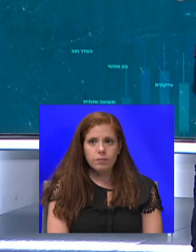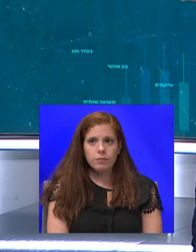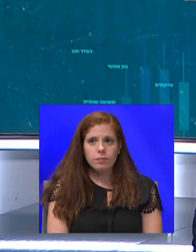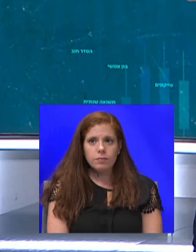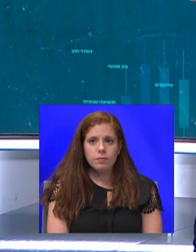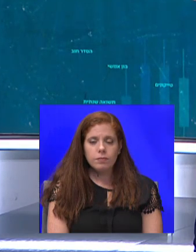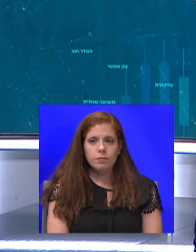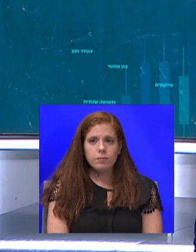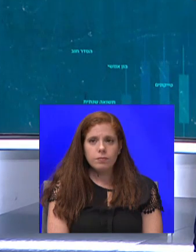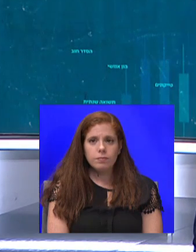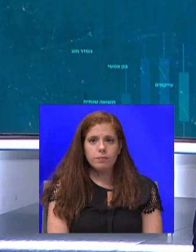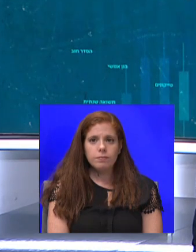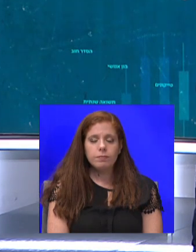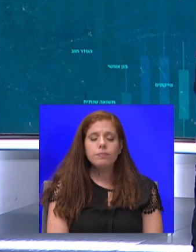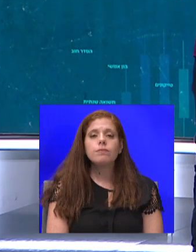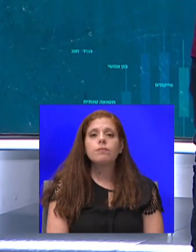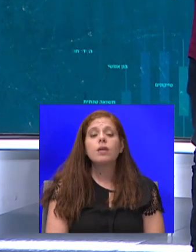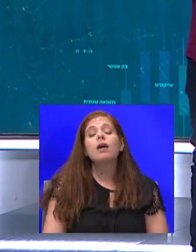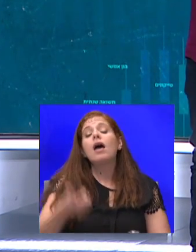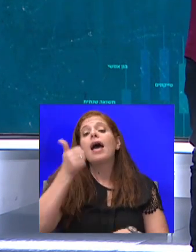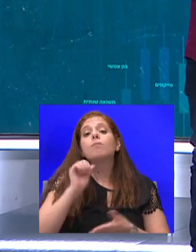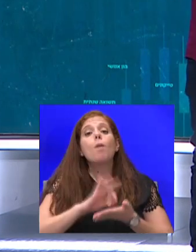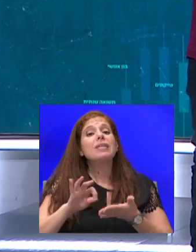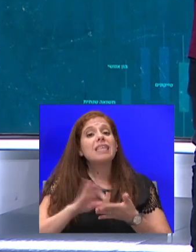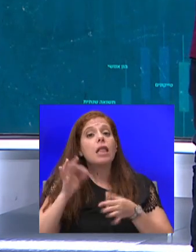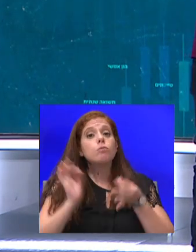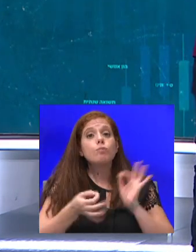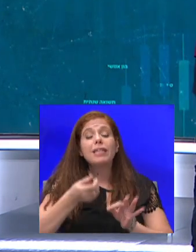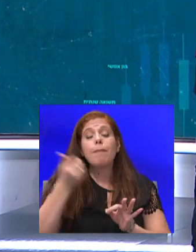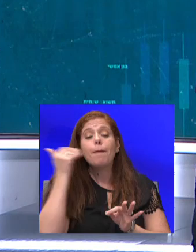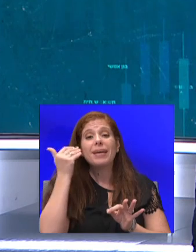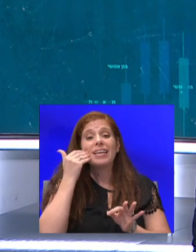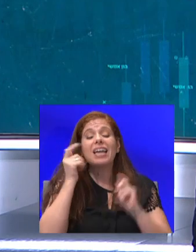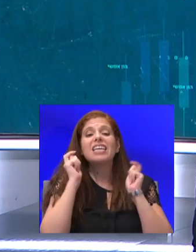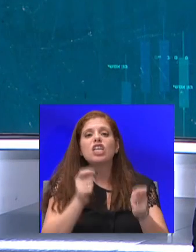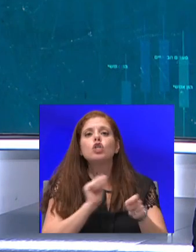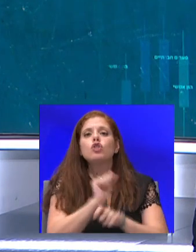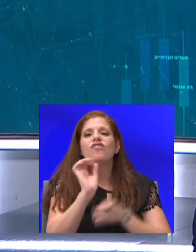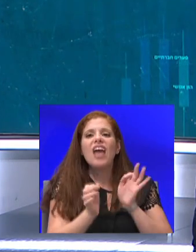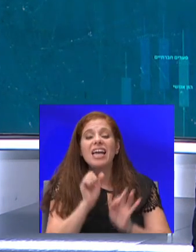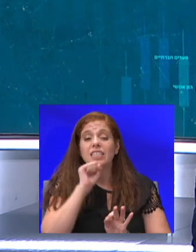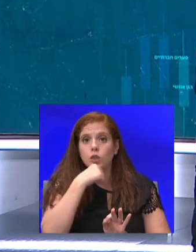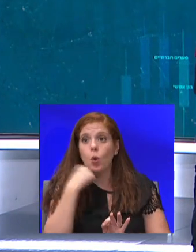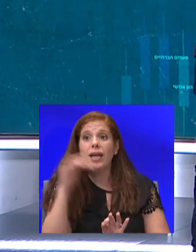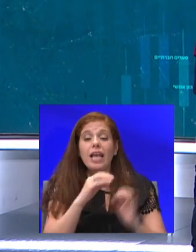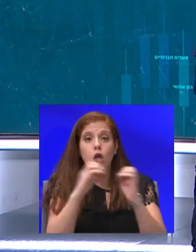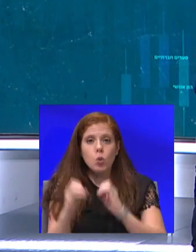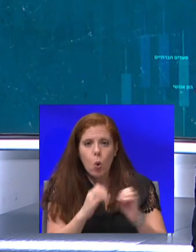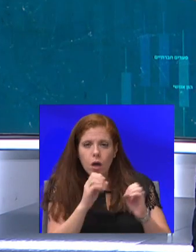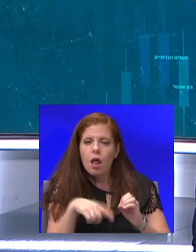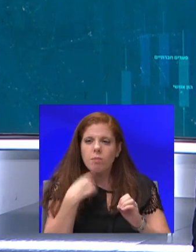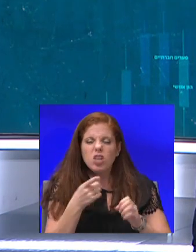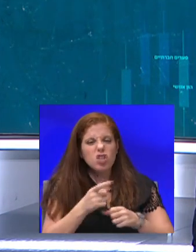אתמול משרד המשפטים האמריקני, הגיש תביעה היסטורית נגד גוגל, בטענה, את מפעילה כוח מונופוליסטי, לא חוקי,